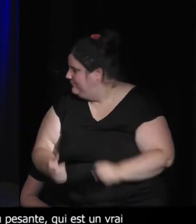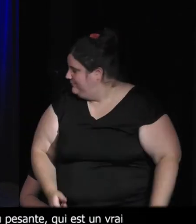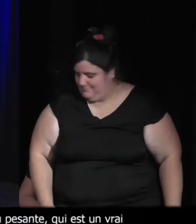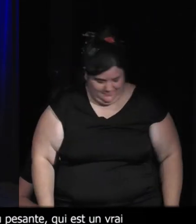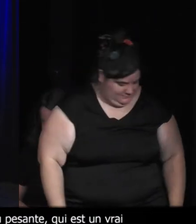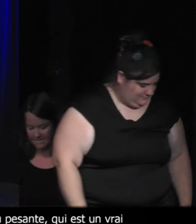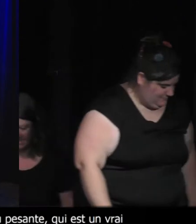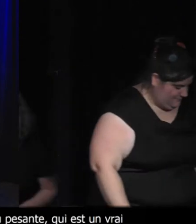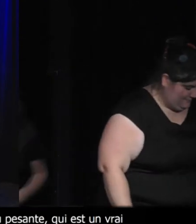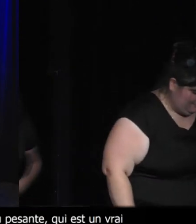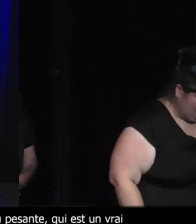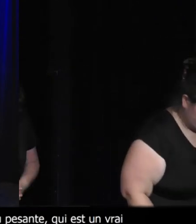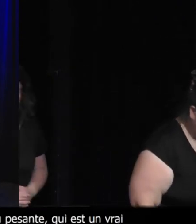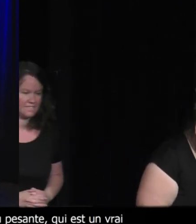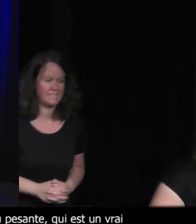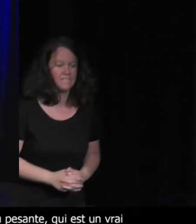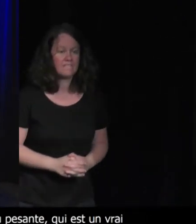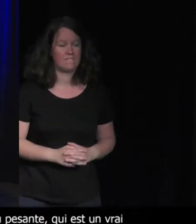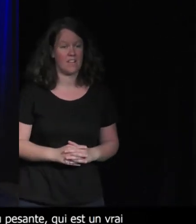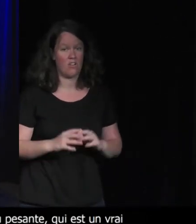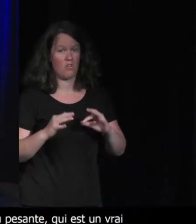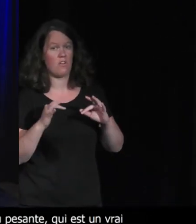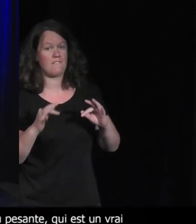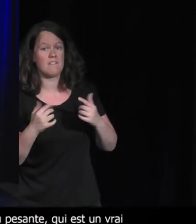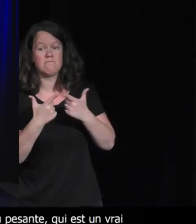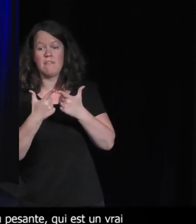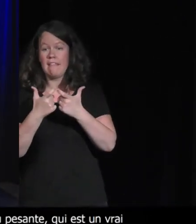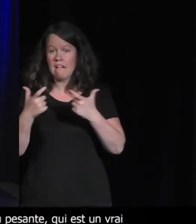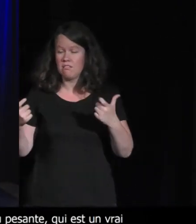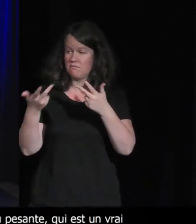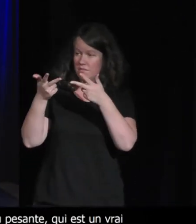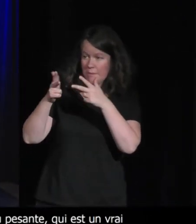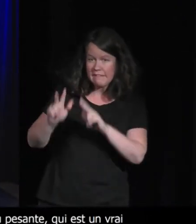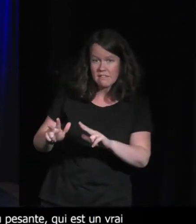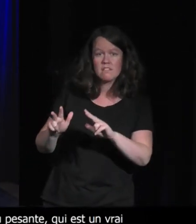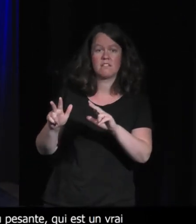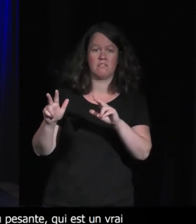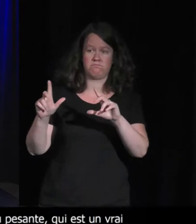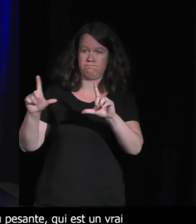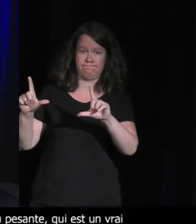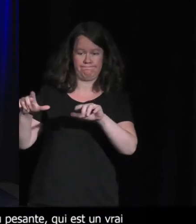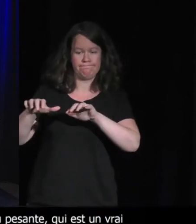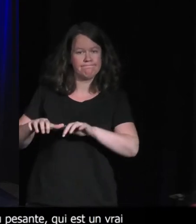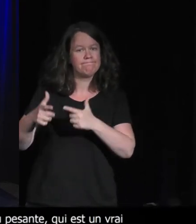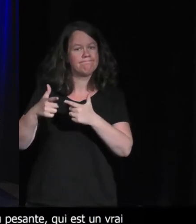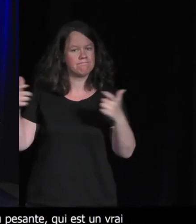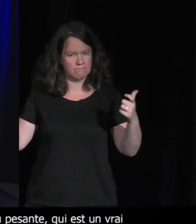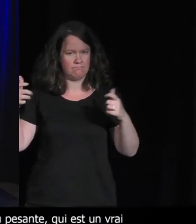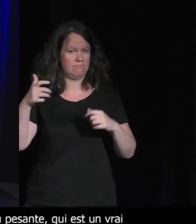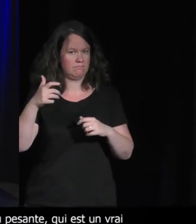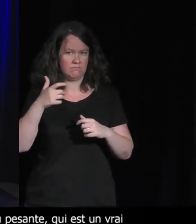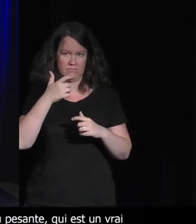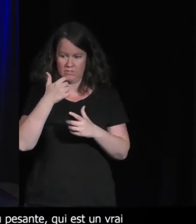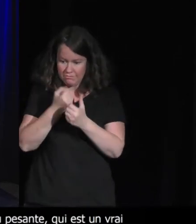Donc, sur ce côté hardware, Thomas, puisque vous êtes confondateur de Kame Impact, vous donnez des cours sur ces enjeux